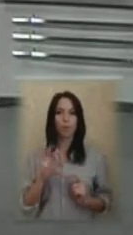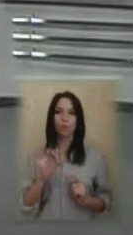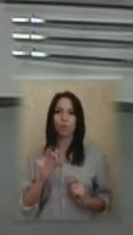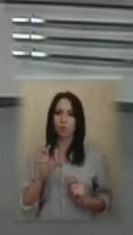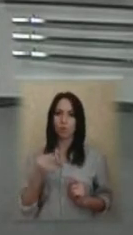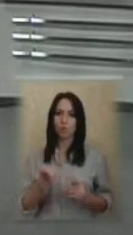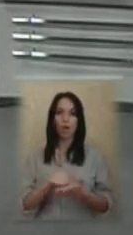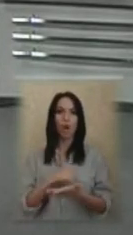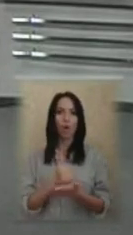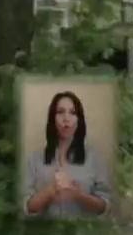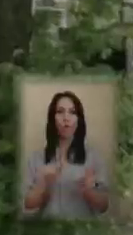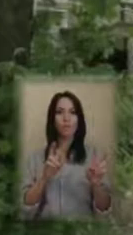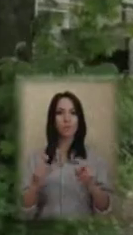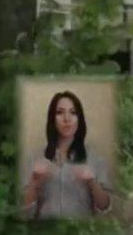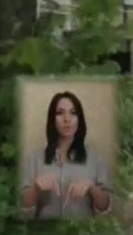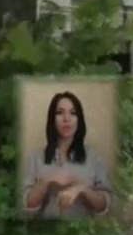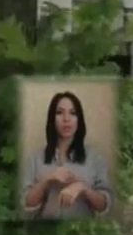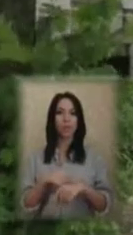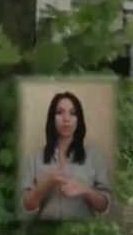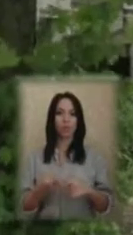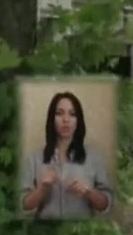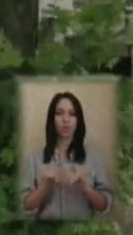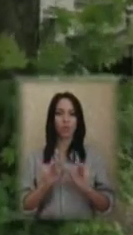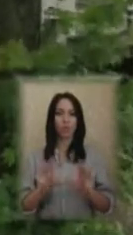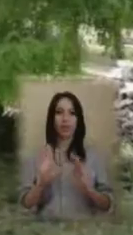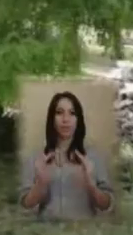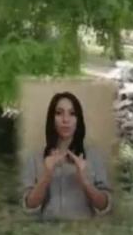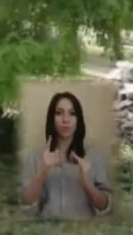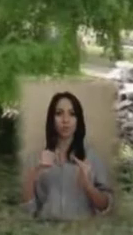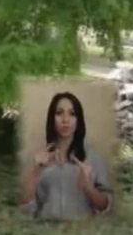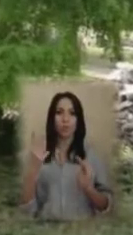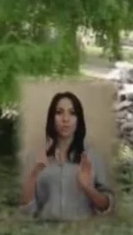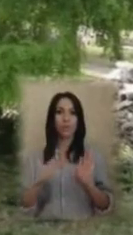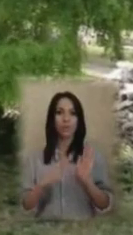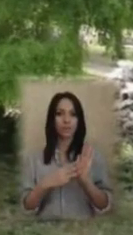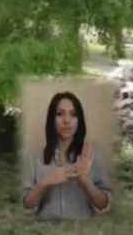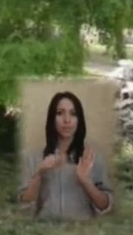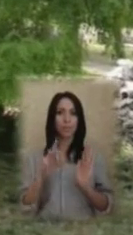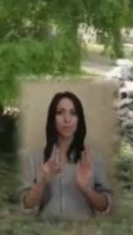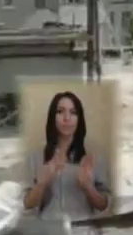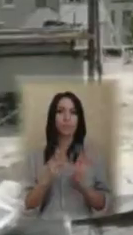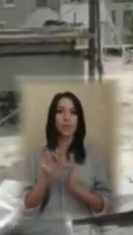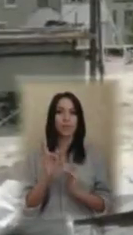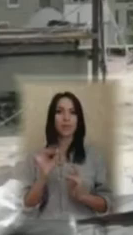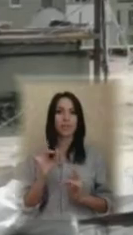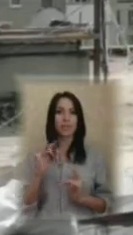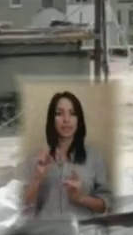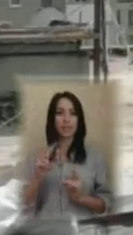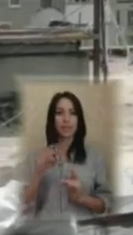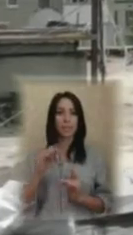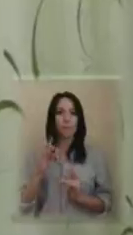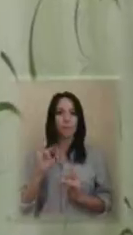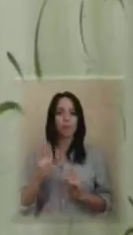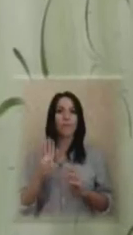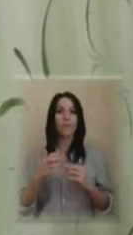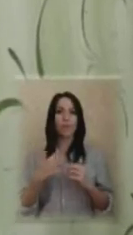годину такі. У будинку номер 28, що на проспекті Святих Кирила та Мефодія у Херсоні, підрядник розібрав